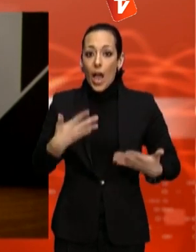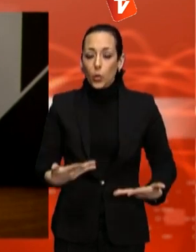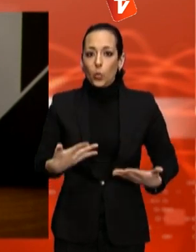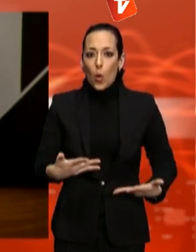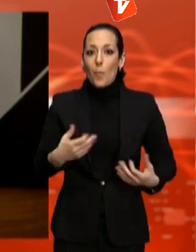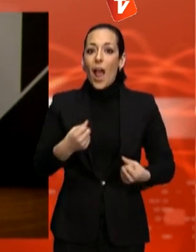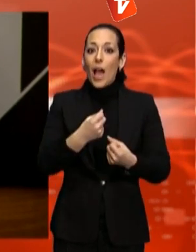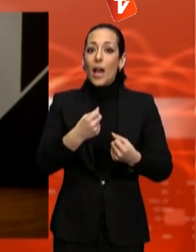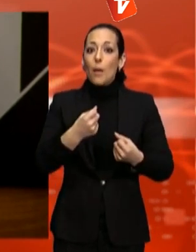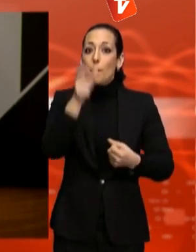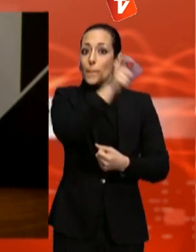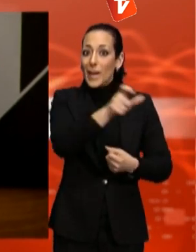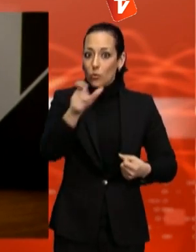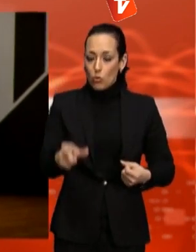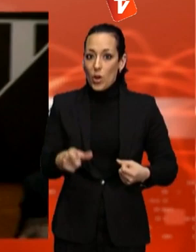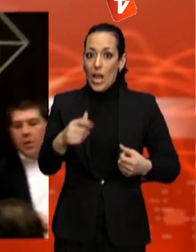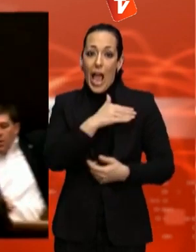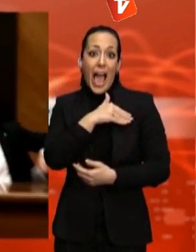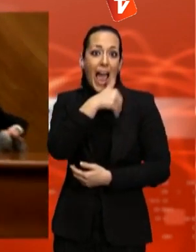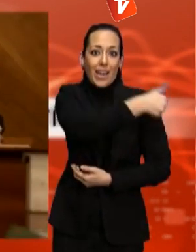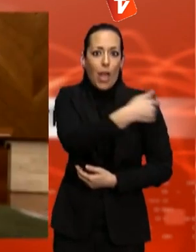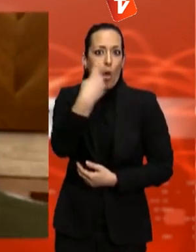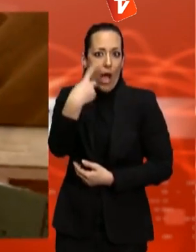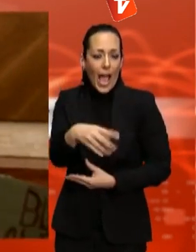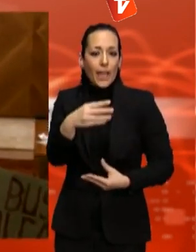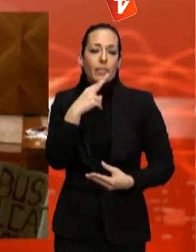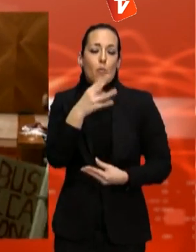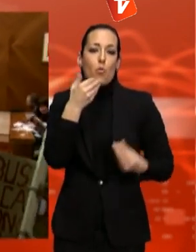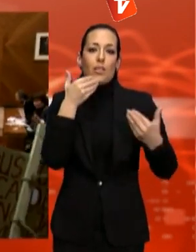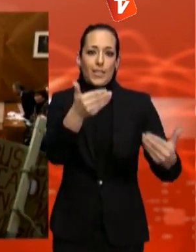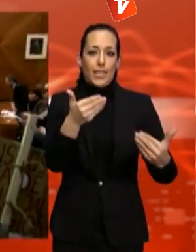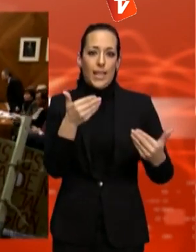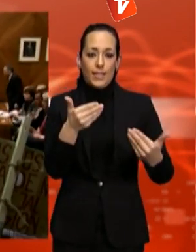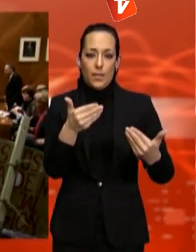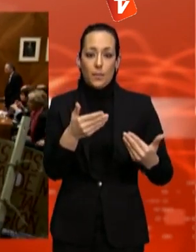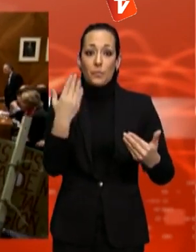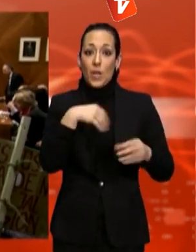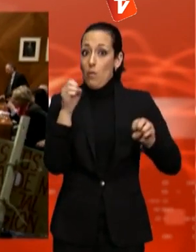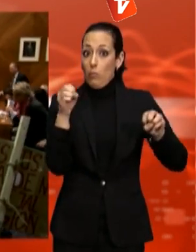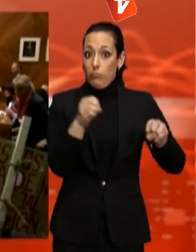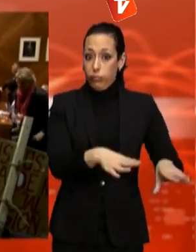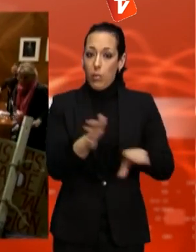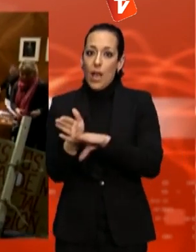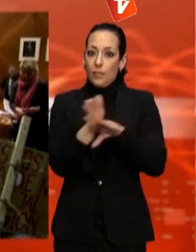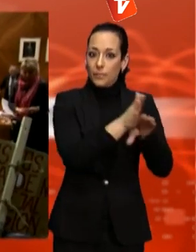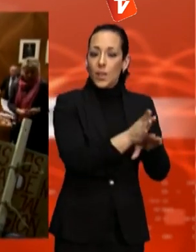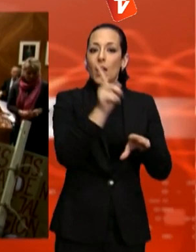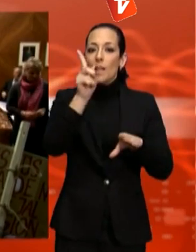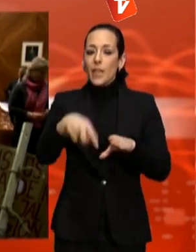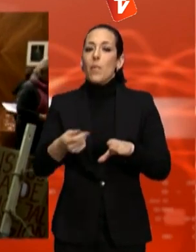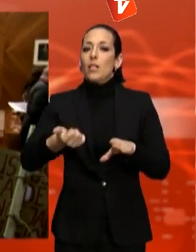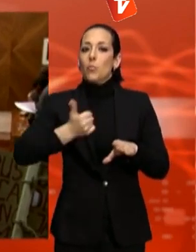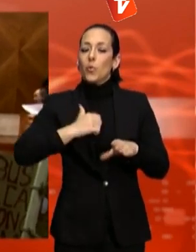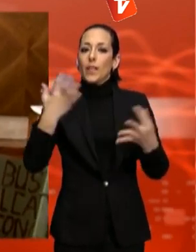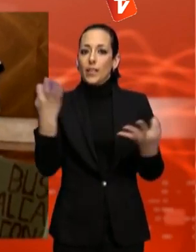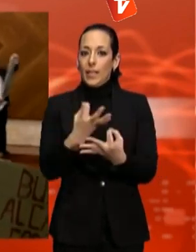meu costat, moltes gràcies. Aixeca la sessió. A banda de la renúncia de l'alcalde, en l'ordre del dia del ple també hi havia la